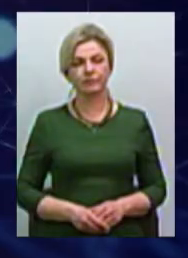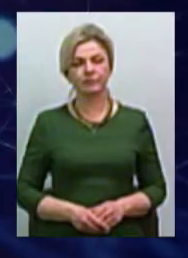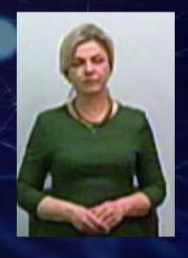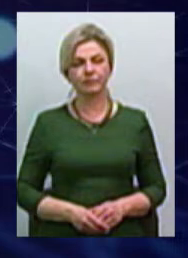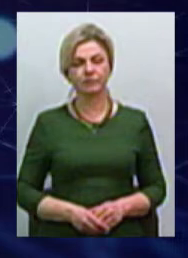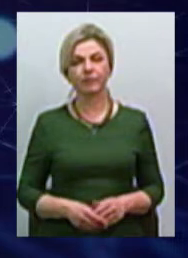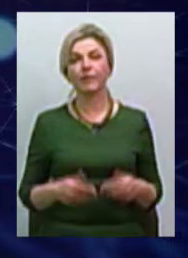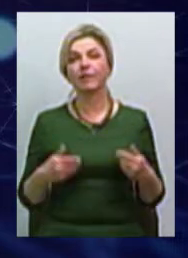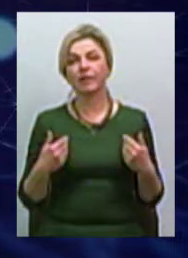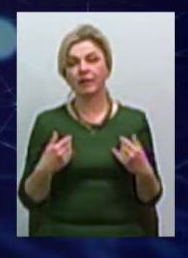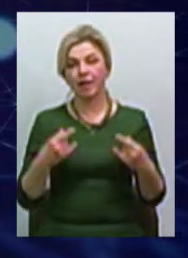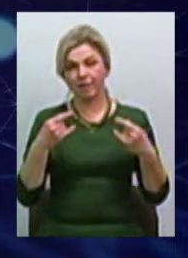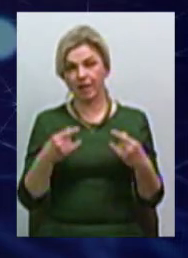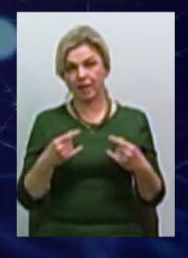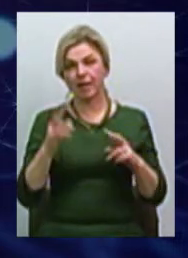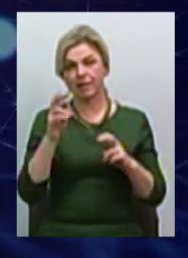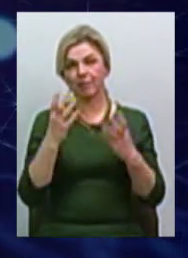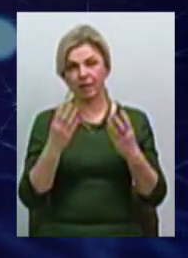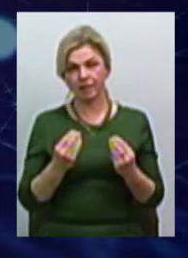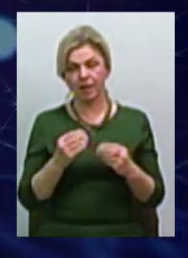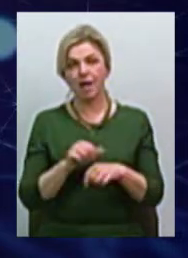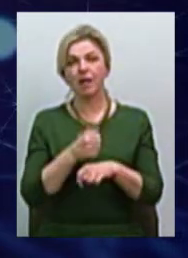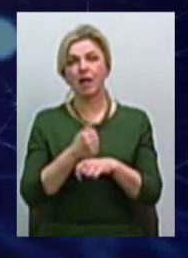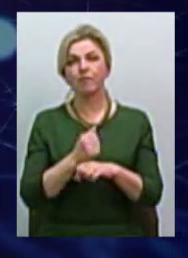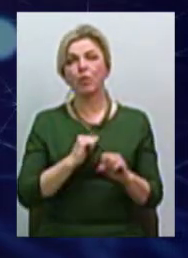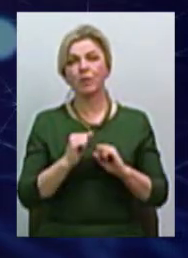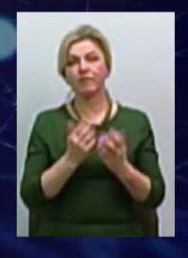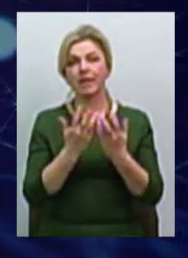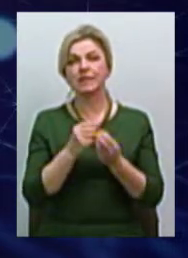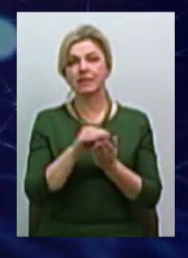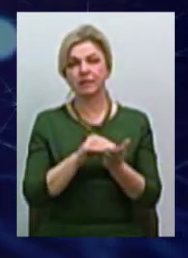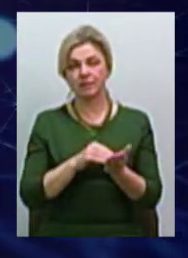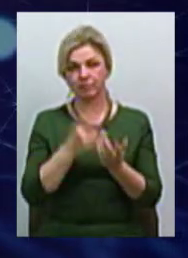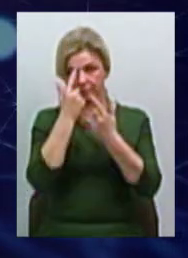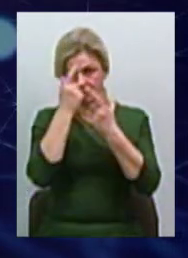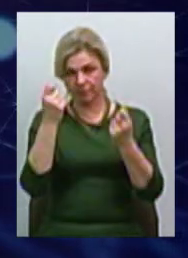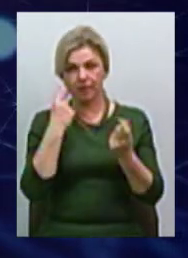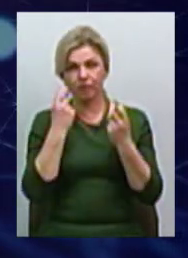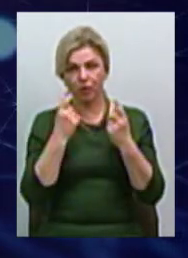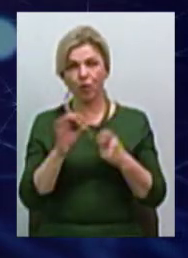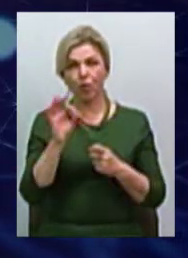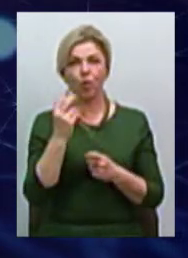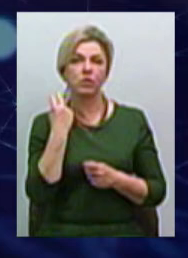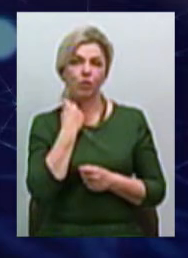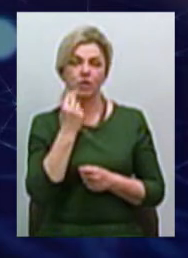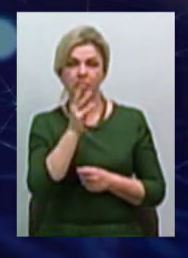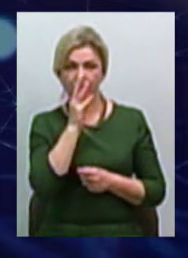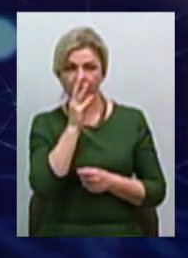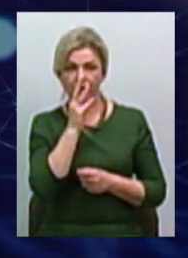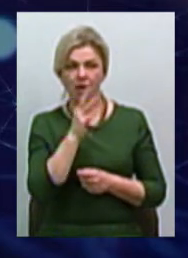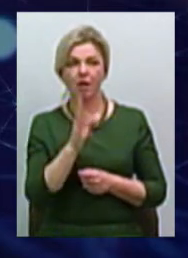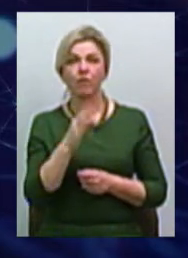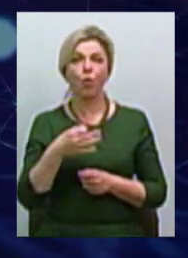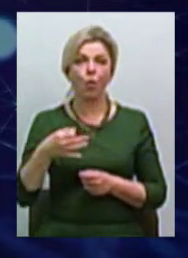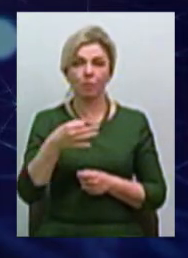Вітаю в прямому ефірі тема дня. Головне управління статистики в Миколаївській області оприлюднило дані щодо заборгованості заробітної плати в області за 11